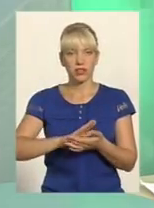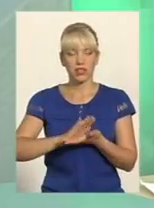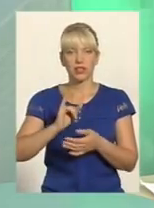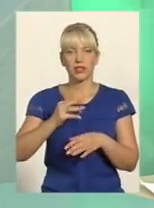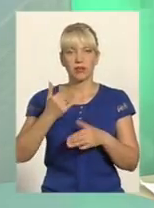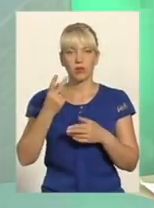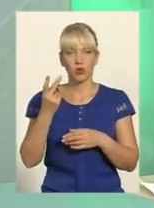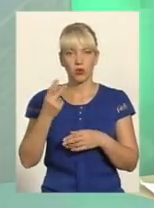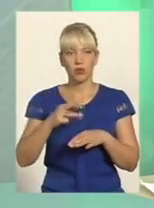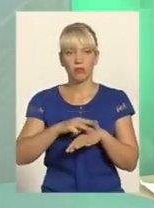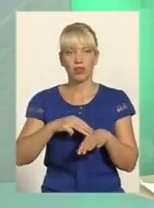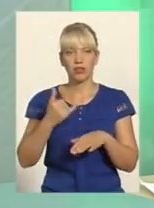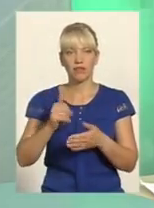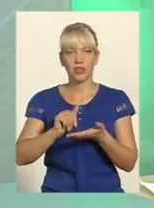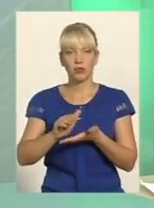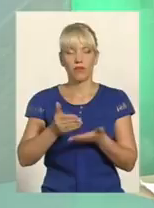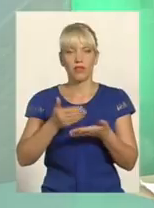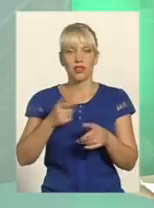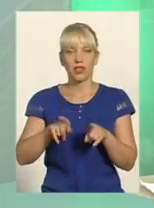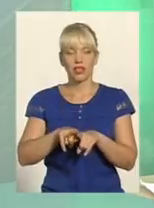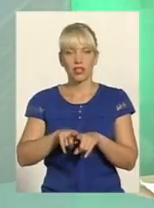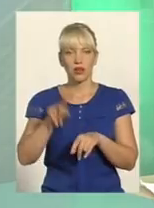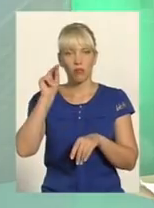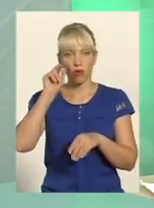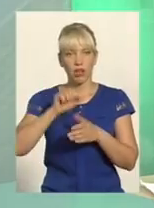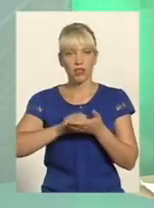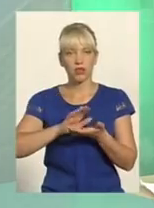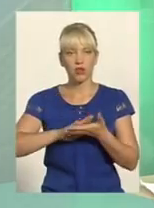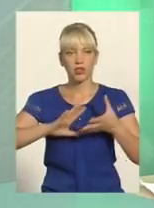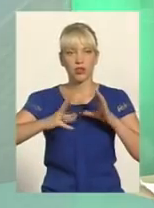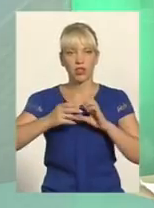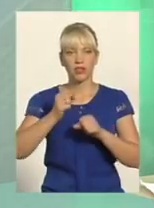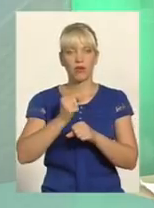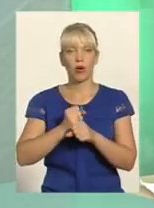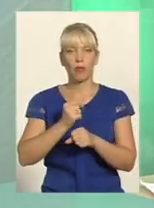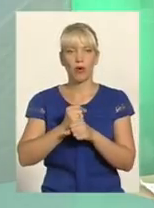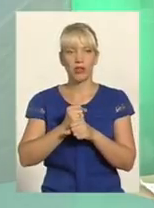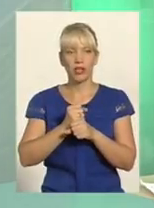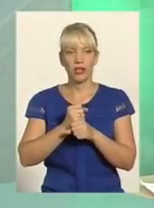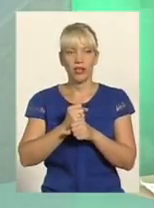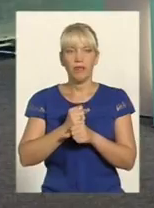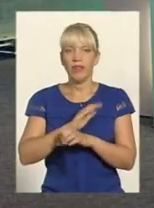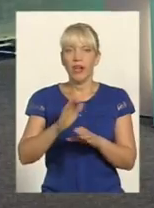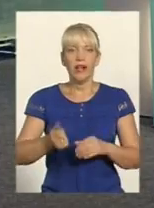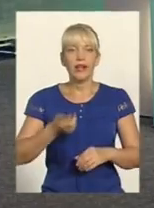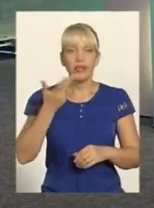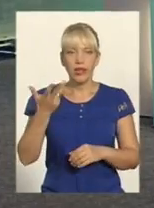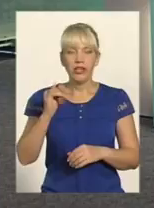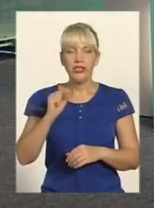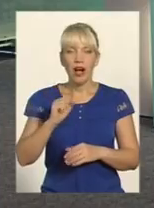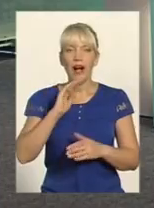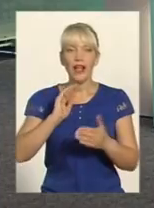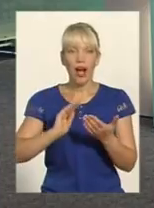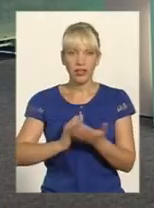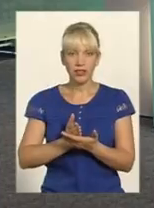відмовилася від таких показникових результатів роботи і від відсотком манії кількістю, якістю Саме так, що,